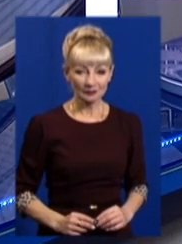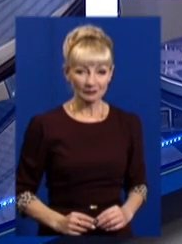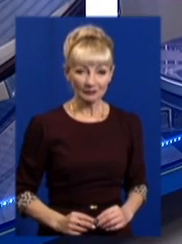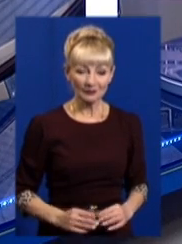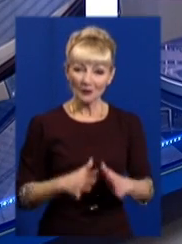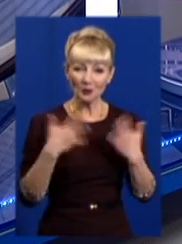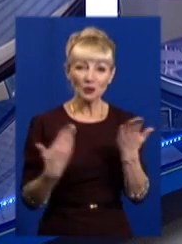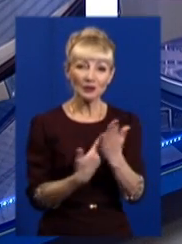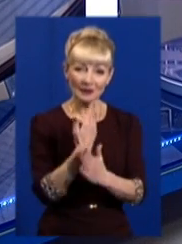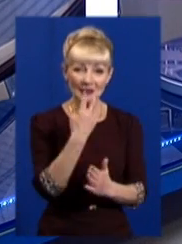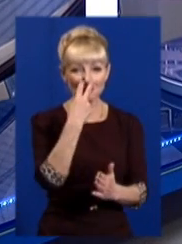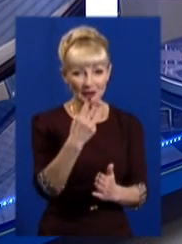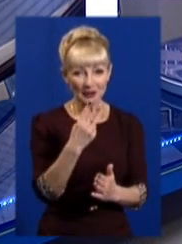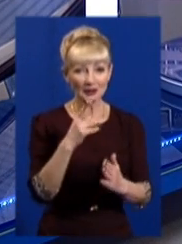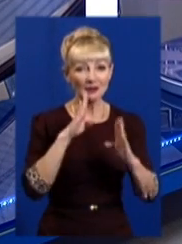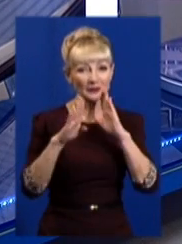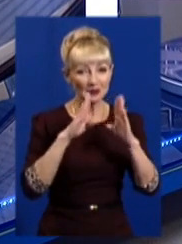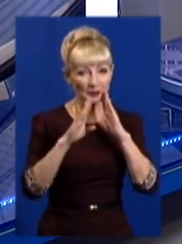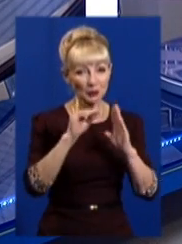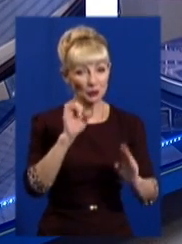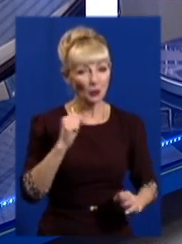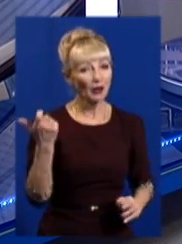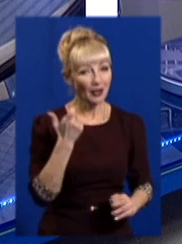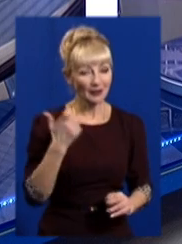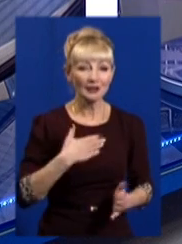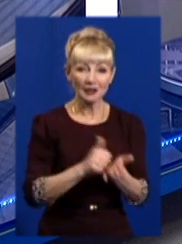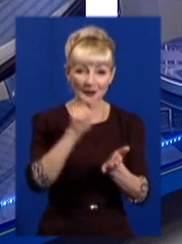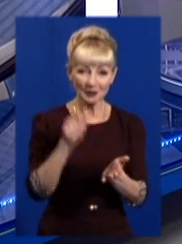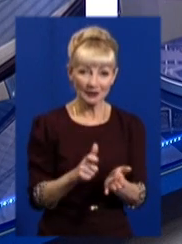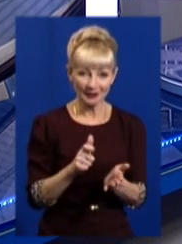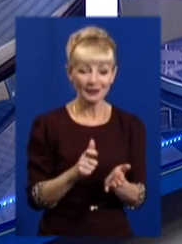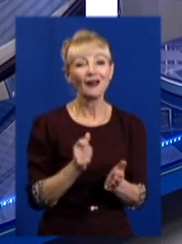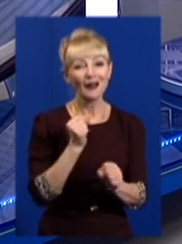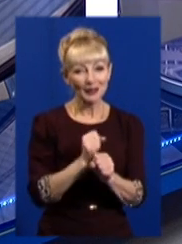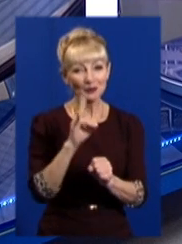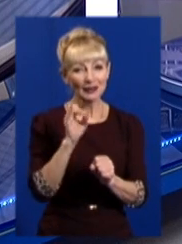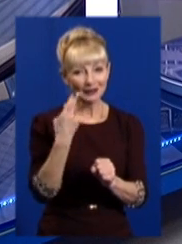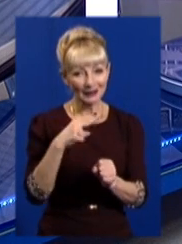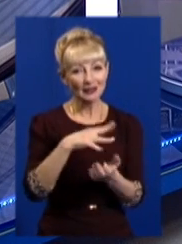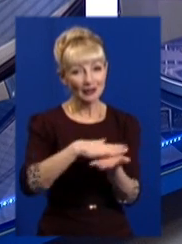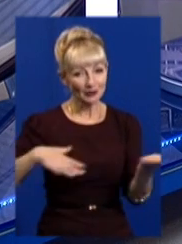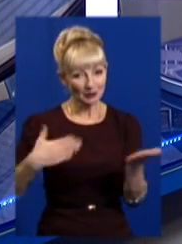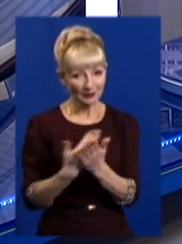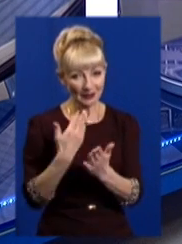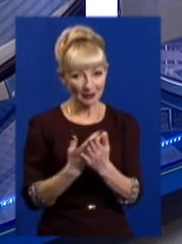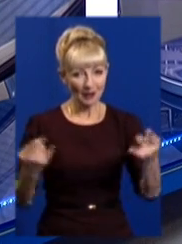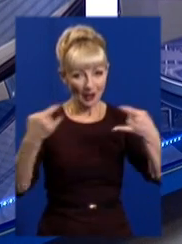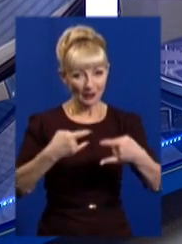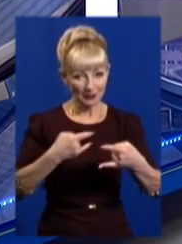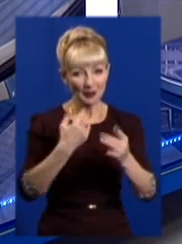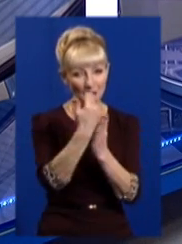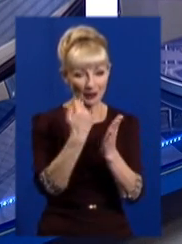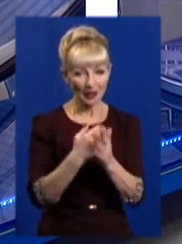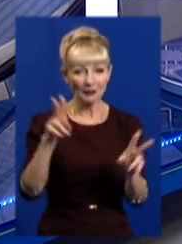Більше новин ви знайдете на сторінці Йоахарків у Фейсбук. Наші кореспонденти працюють над наступними випусками. На ефір каналу далі продовжить